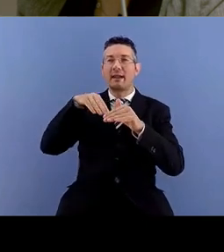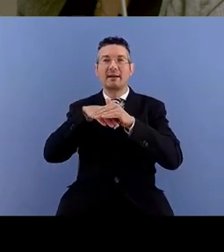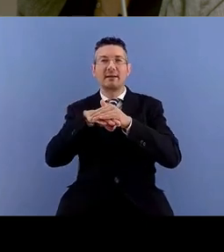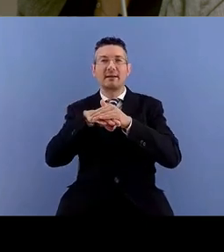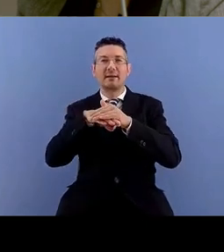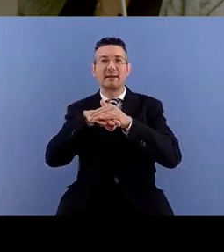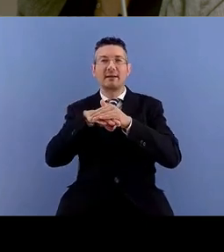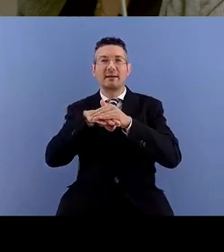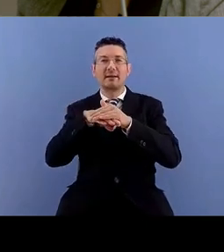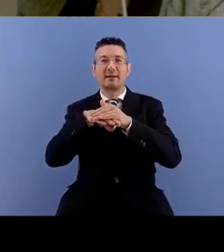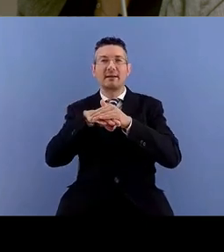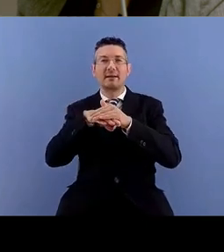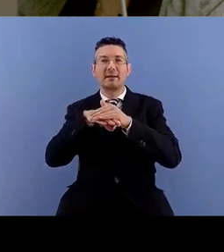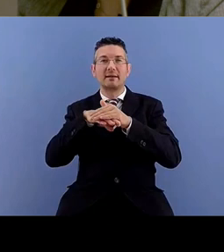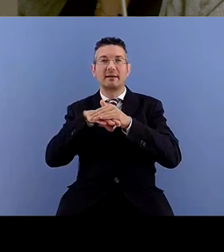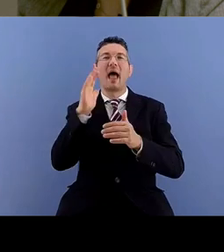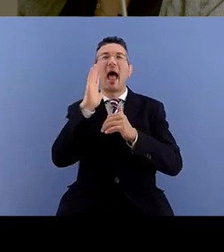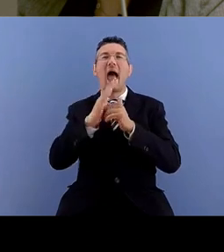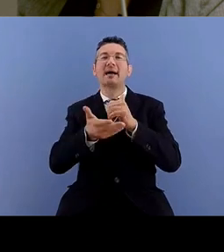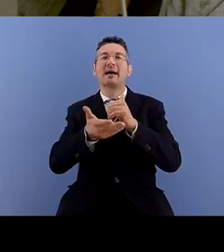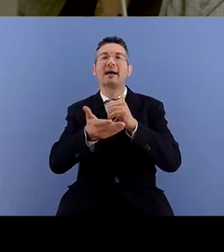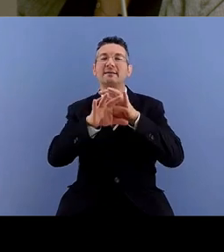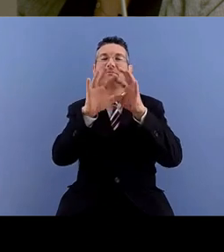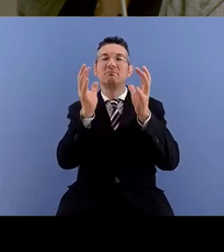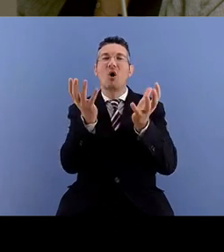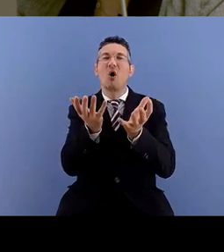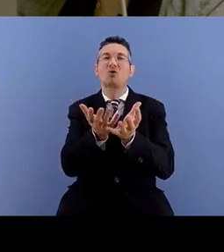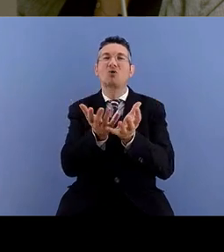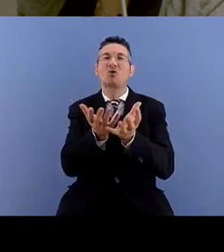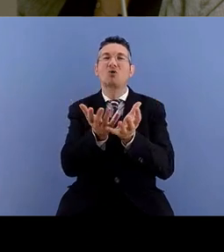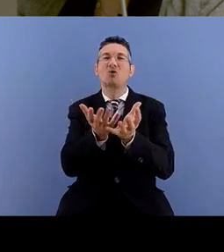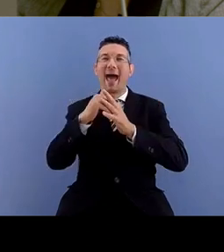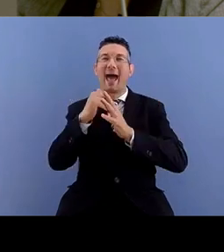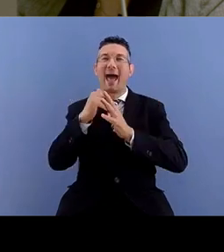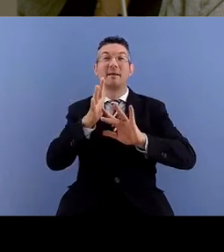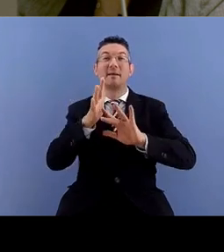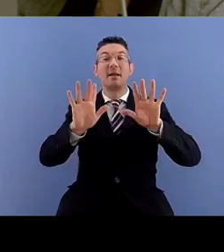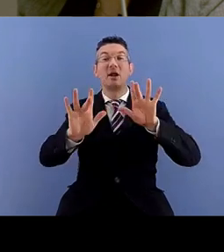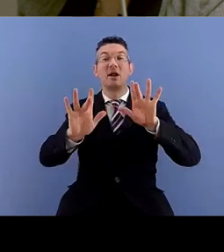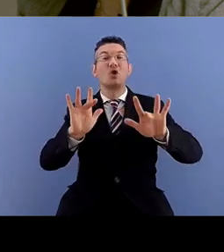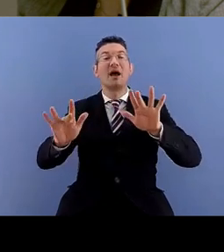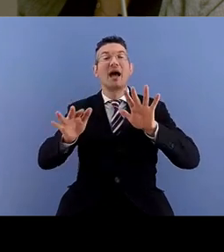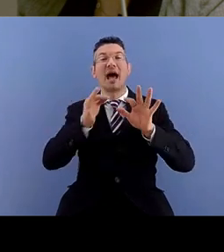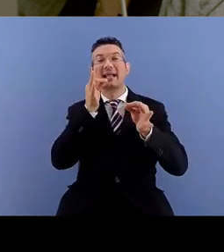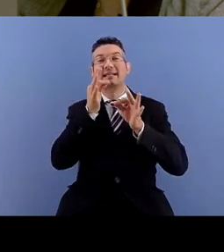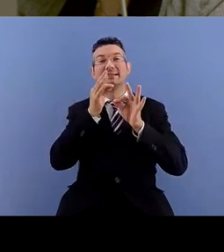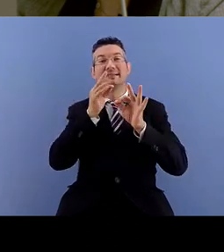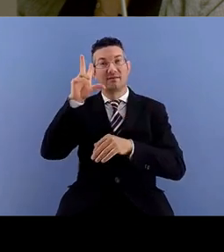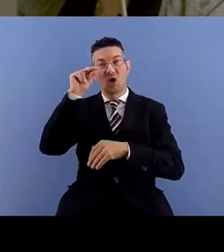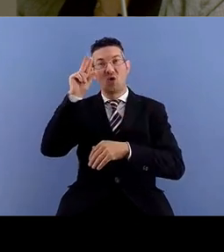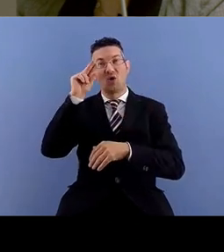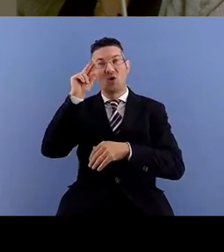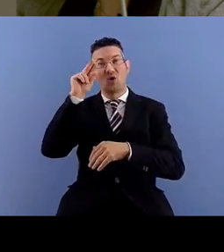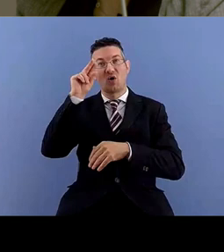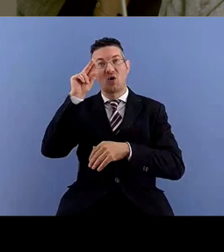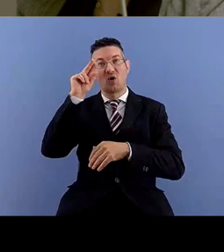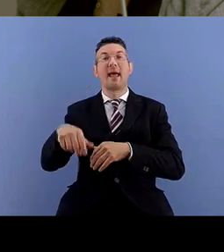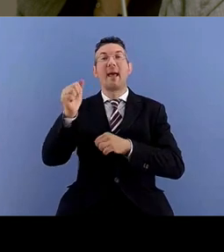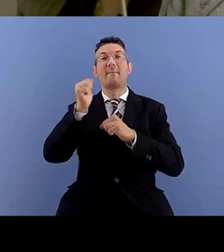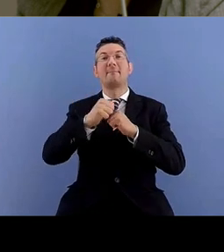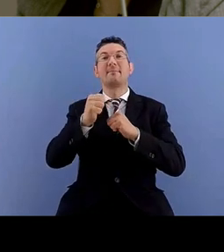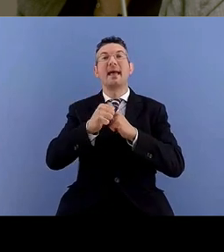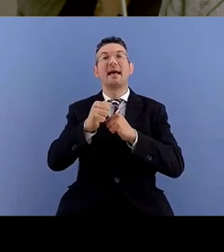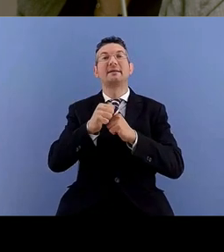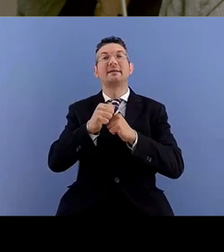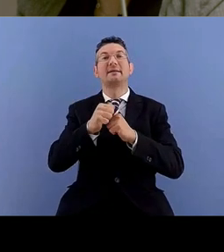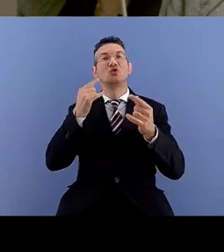carezza il mondo con le tue mani perché toccare è conoscere pietra sonora Pinuncio Sciola 2010